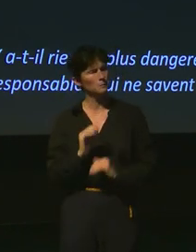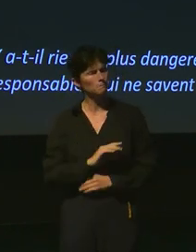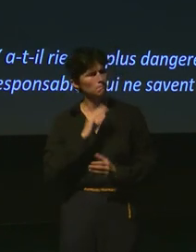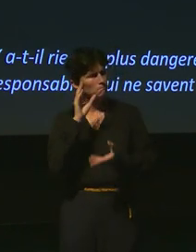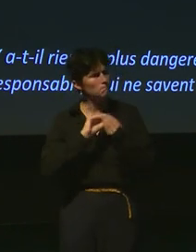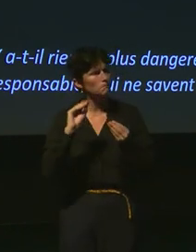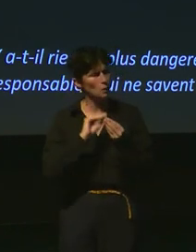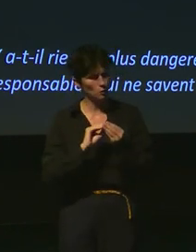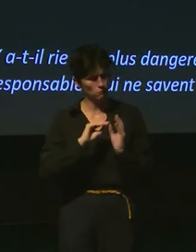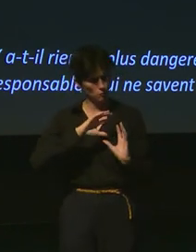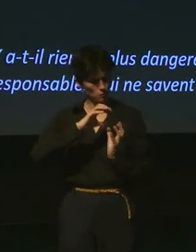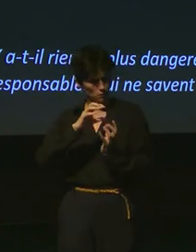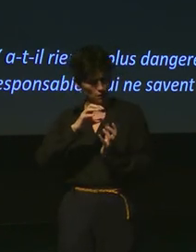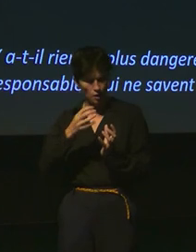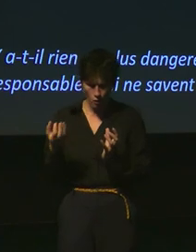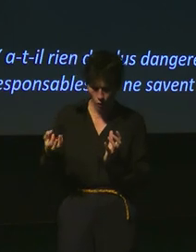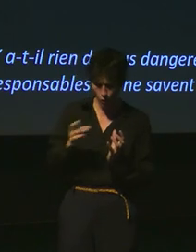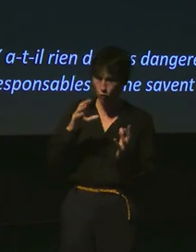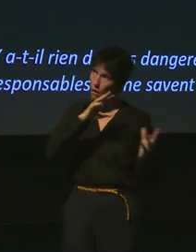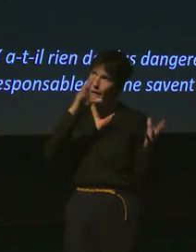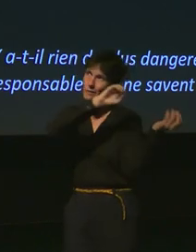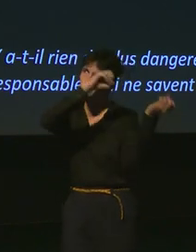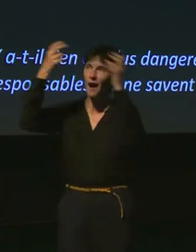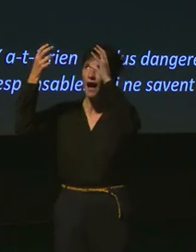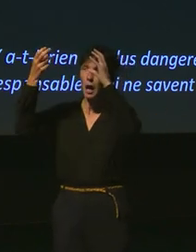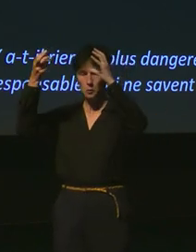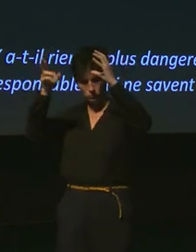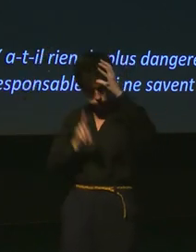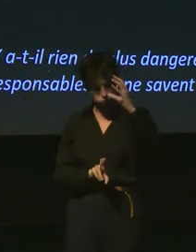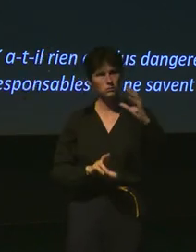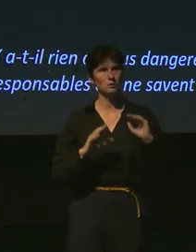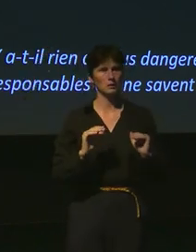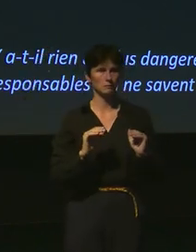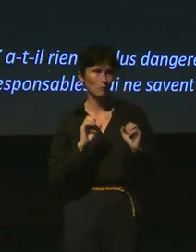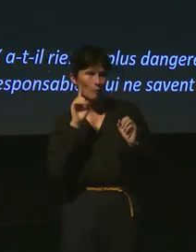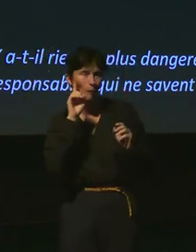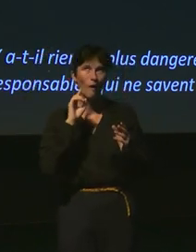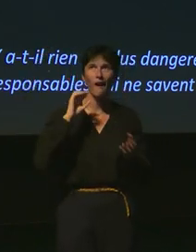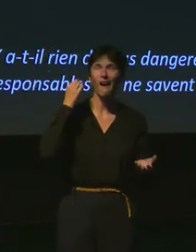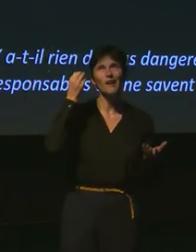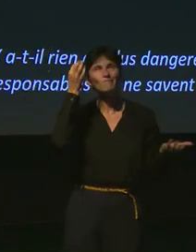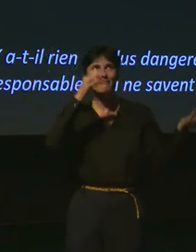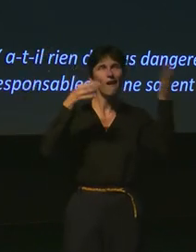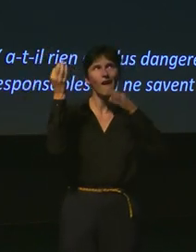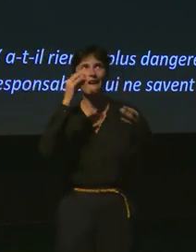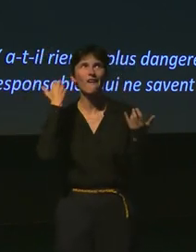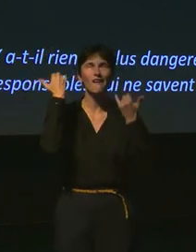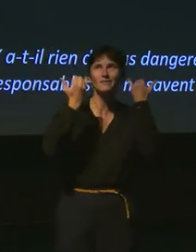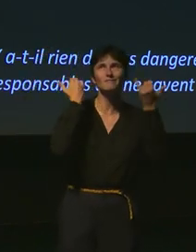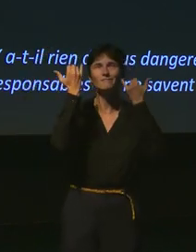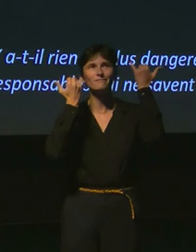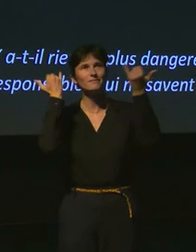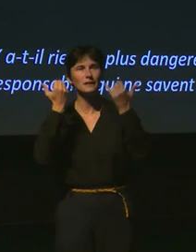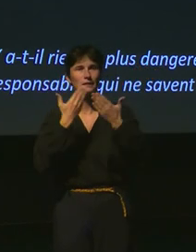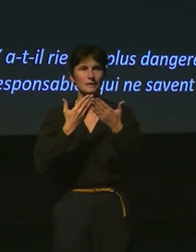revenons sur Terre. En effet, ce que nous avons fait, dans le schéma qui est en haut et à droite, nous avons dépassé les